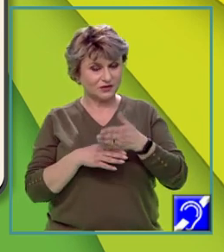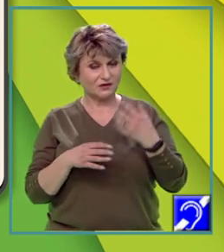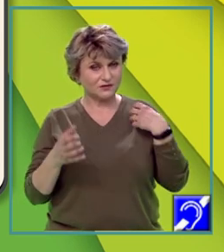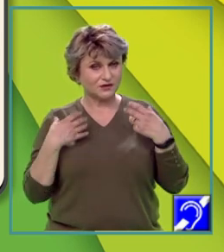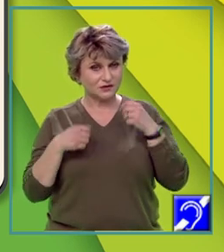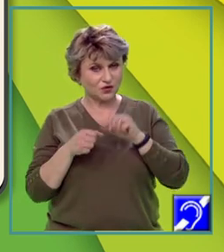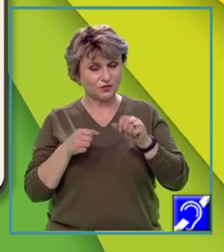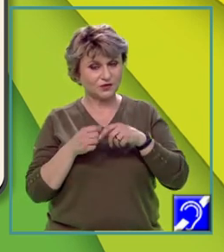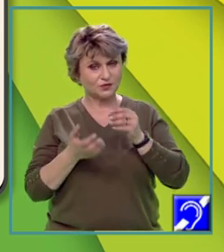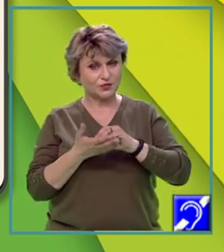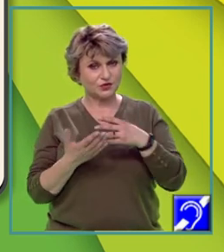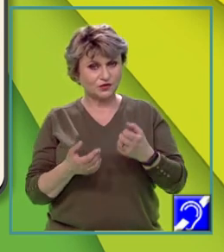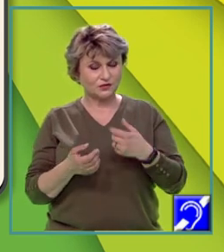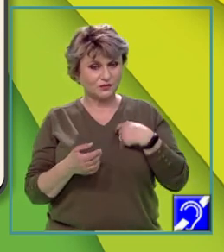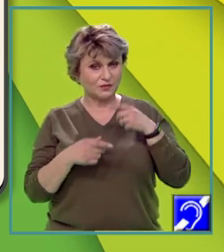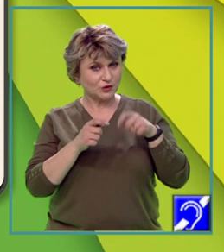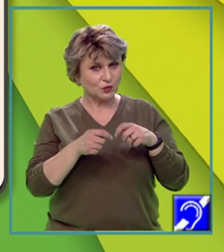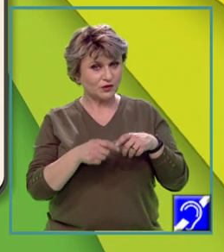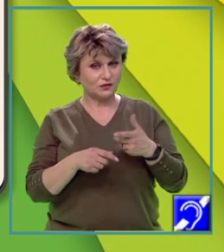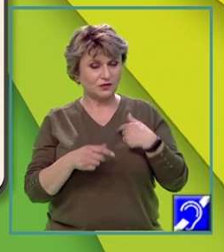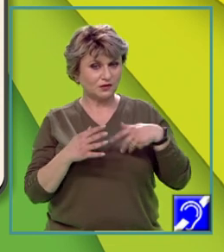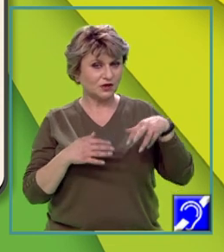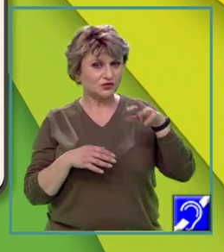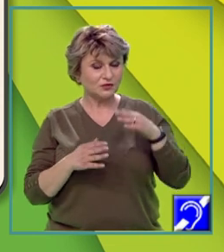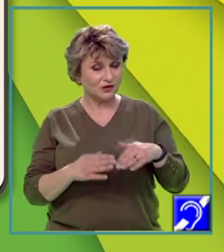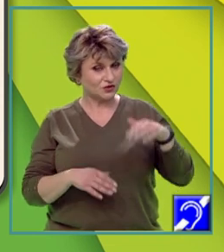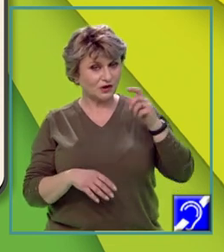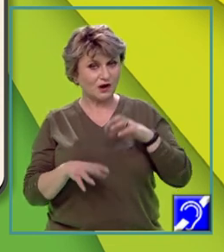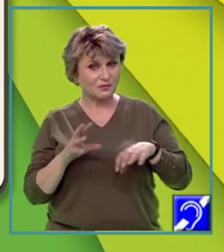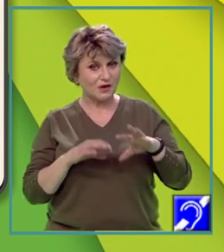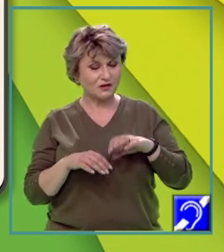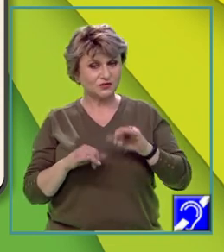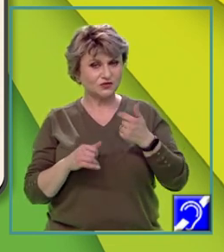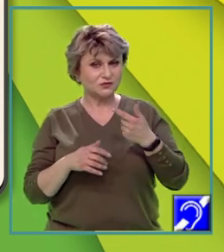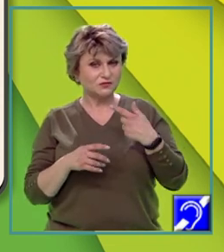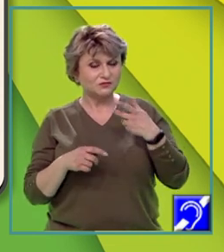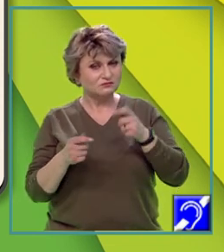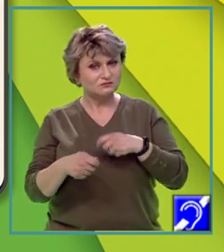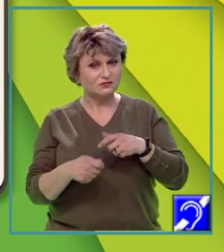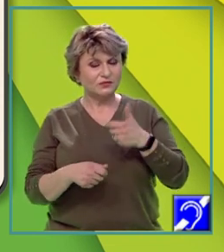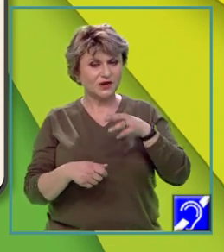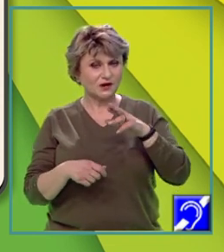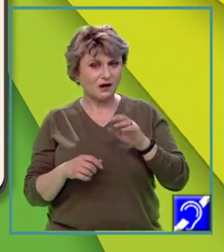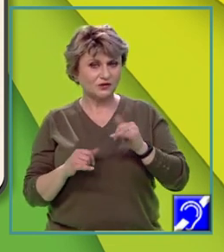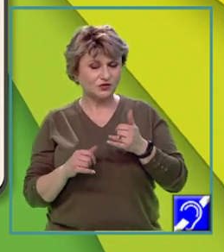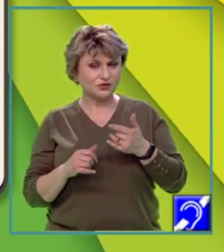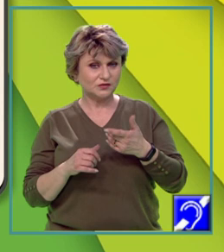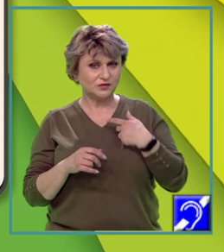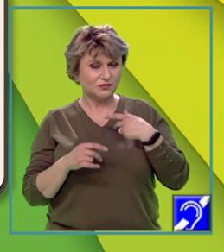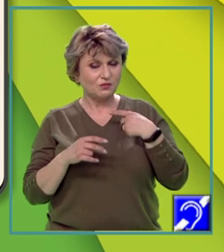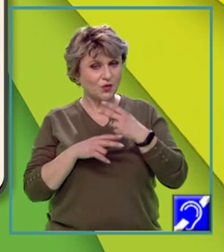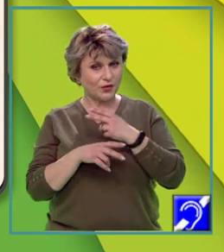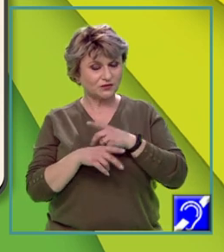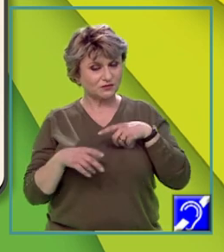economice menționăm pescuitul, creșterea animalelor, exploatarea minereurilor feroase. Densitatea populației este